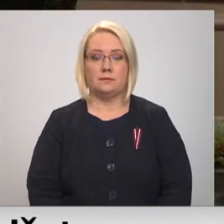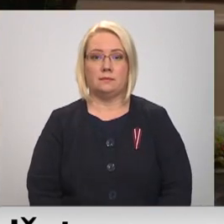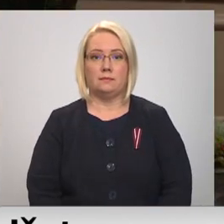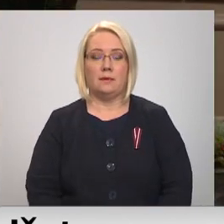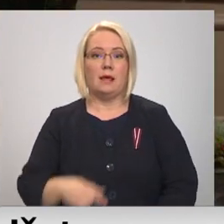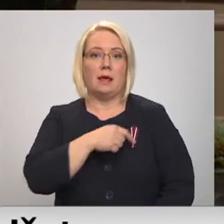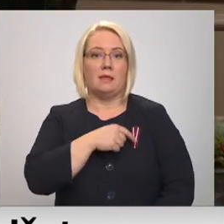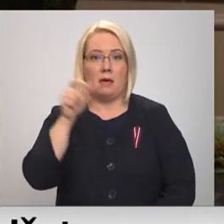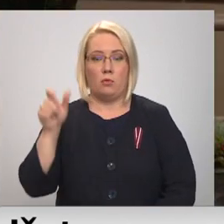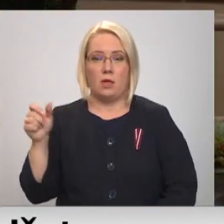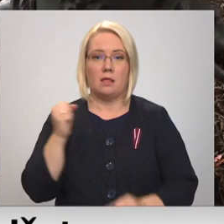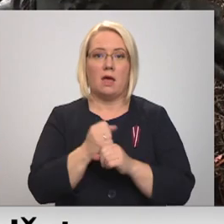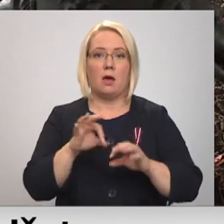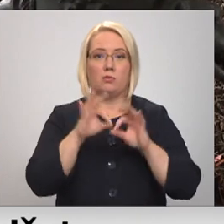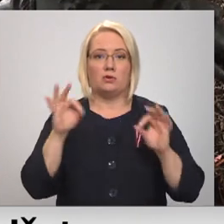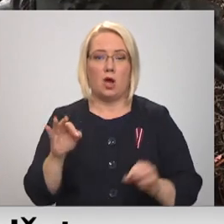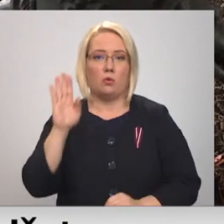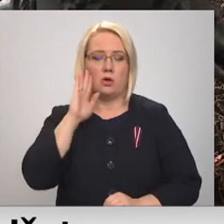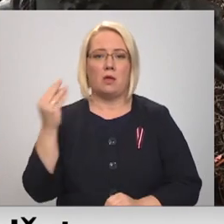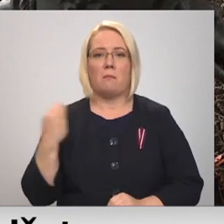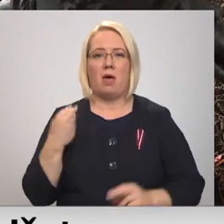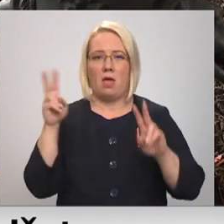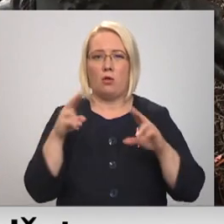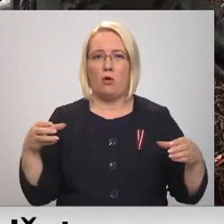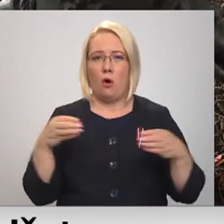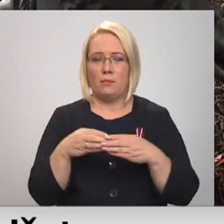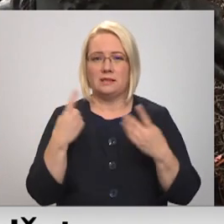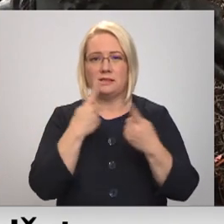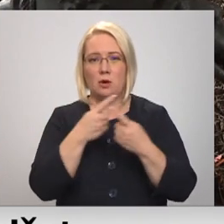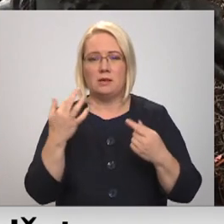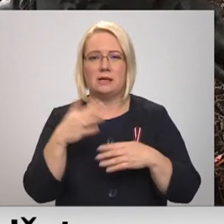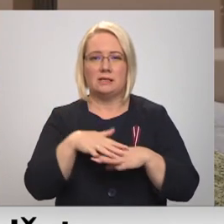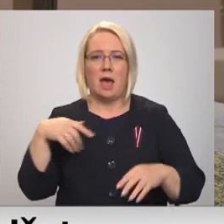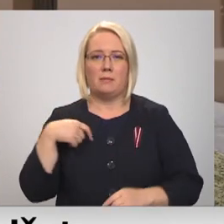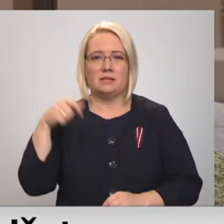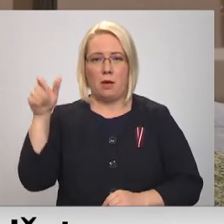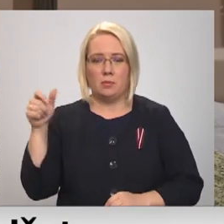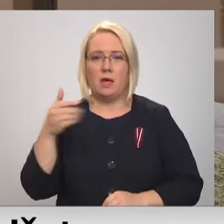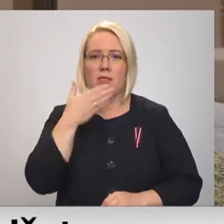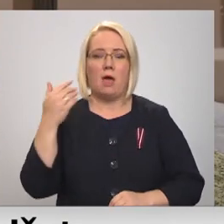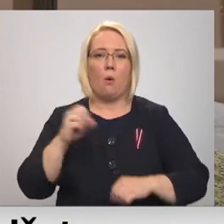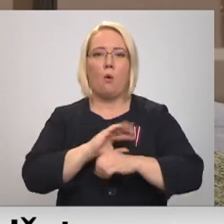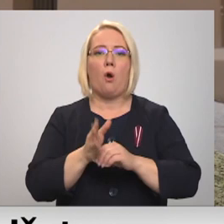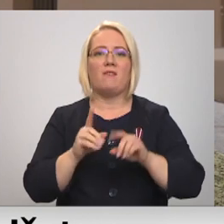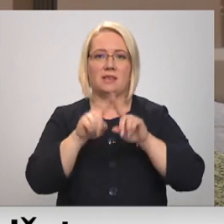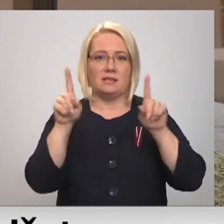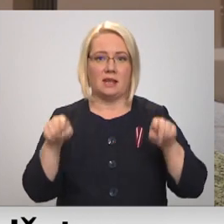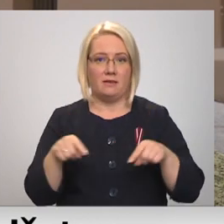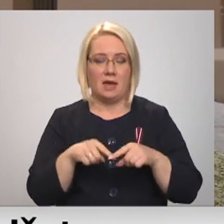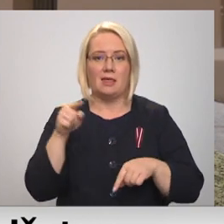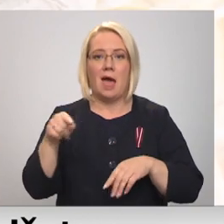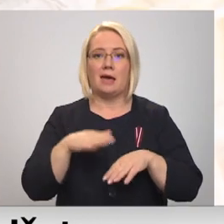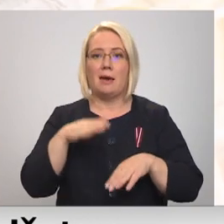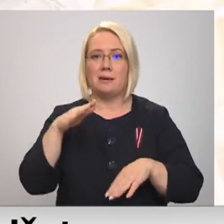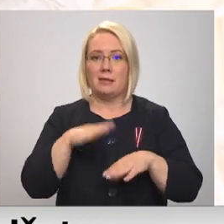Deputāta darba sāk uzklausot mandātu komisijas ziņojumu par to, cik saimnas deputātiem nav Covid-19 certifikāta. Šie iemesli